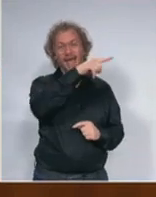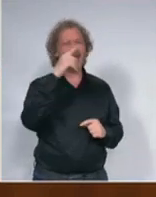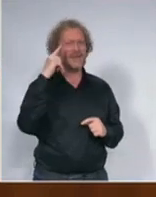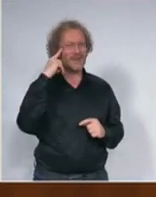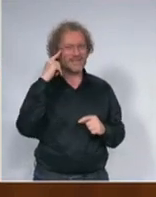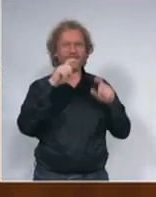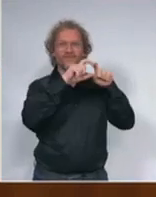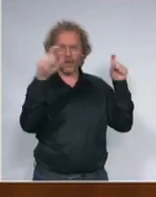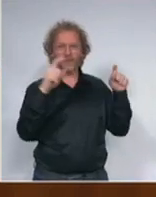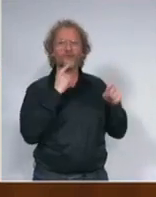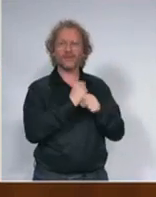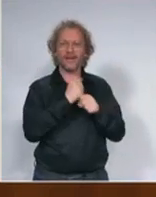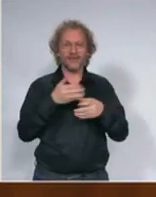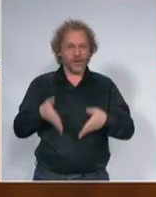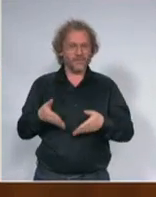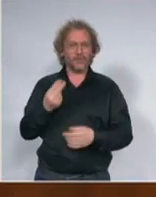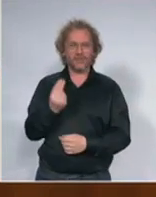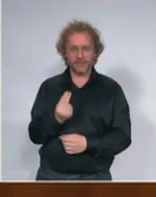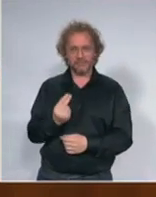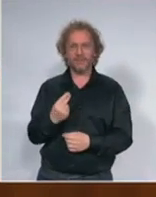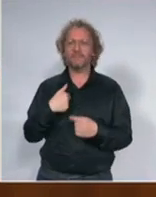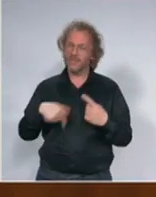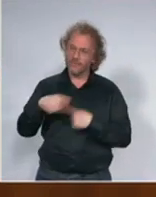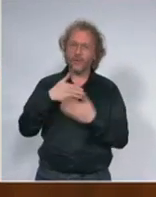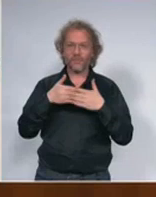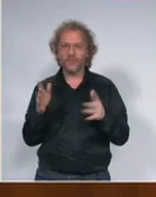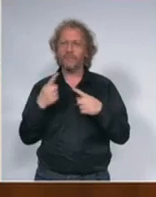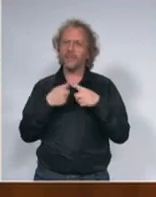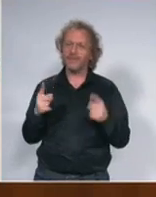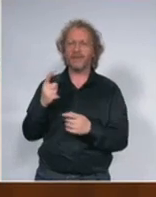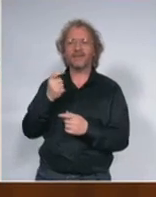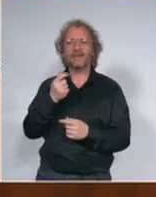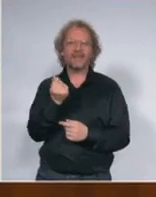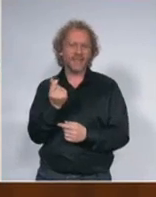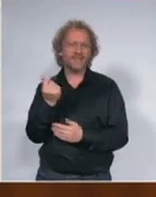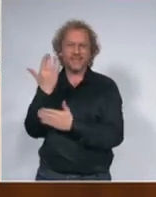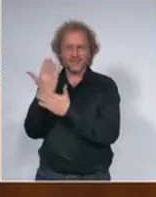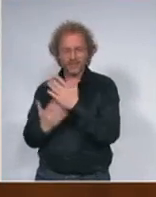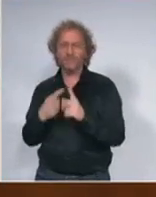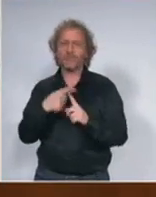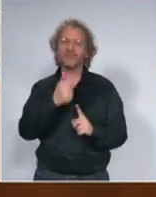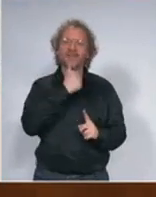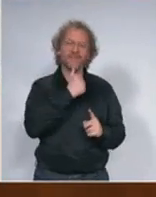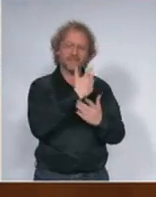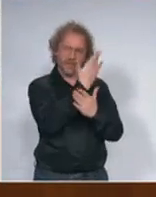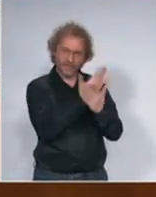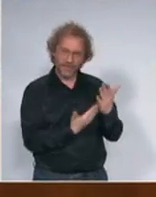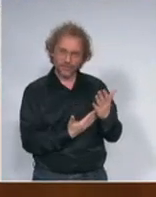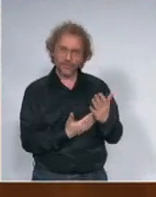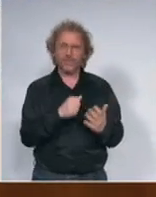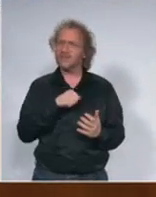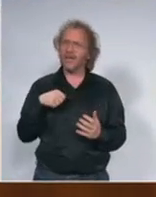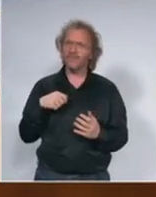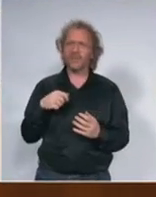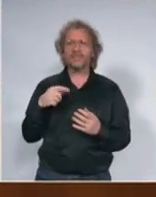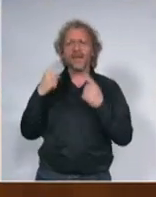otvorili poseban i dinarski i devizni račun. On nije naravno samo za kineske kompanije ovde, ali u